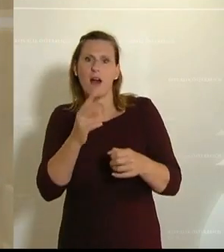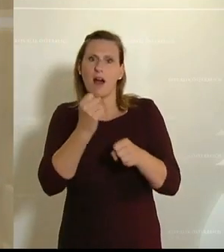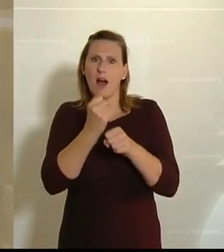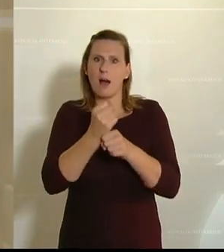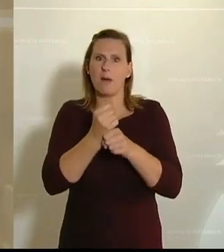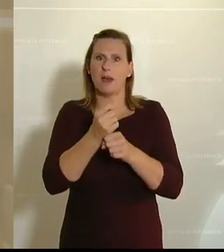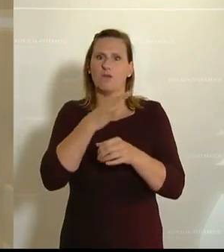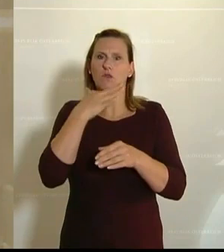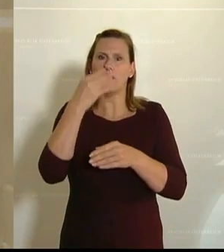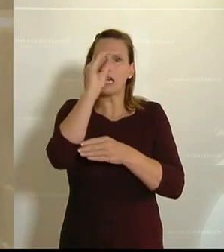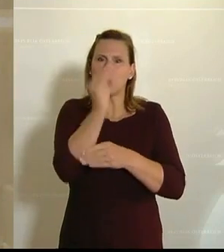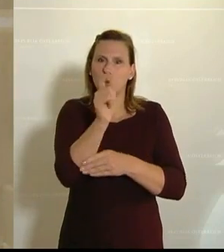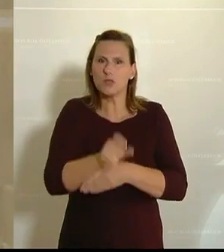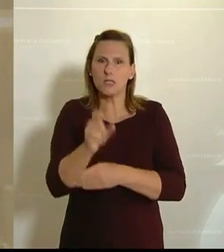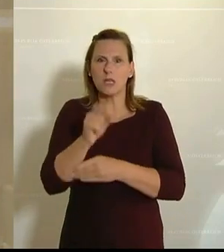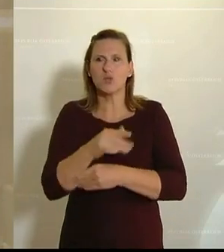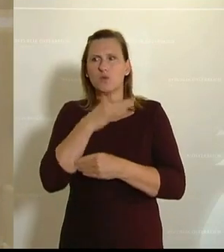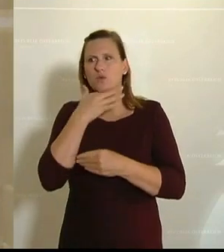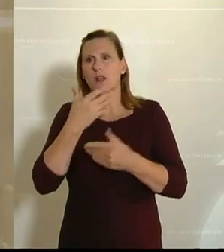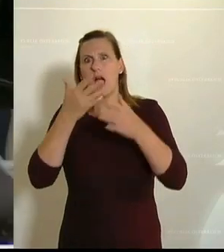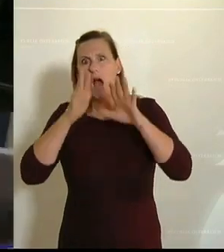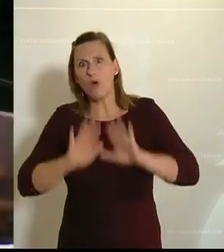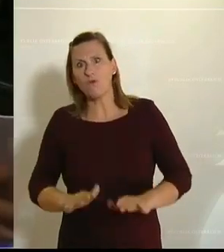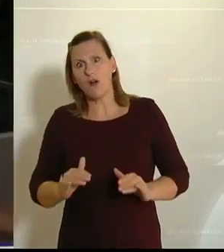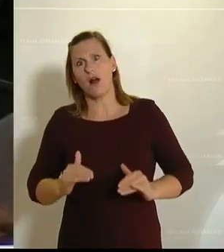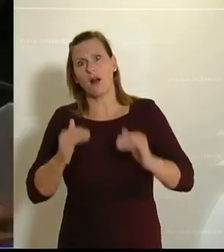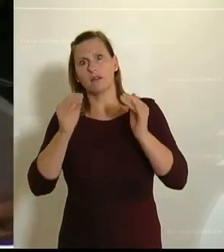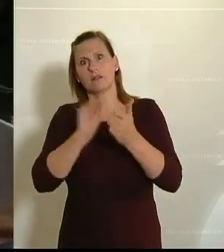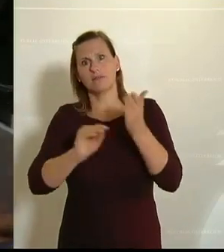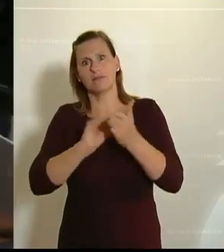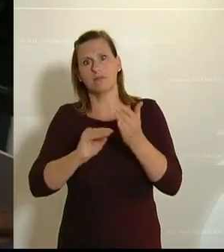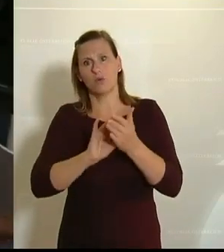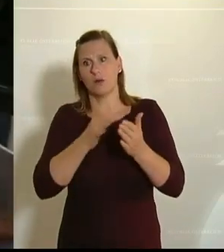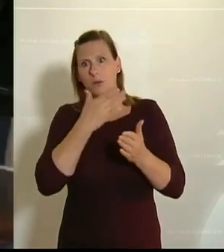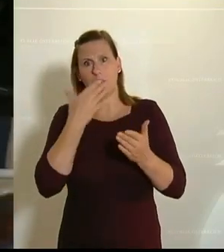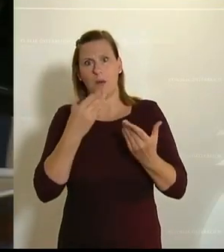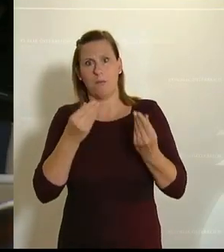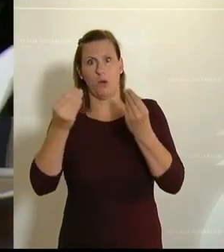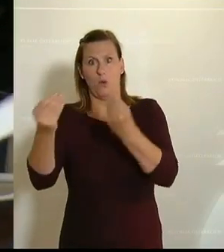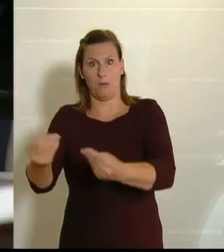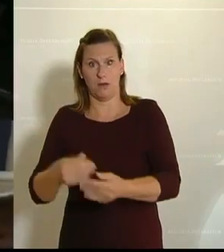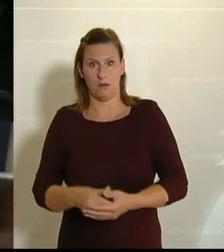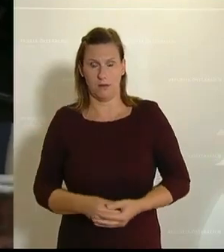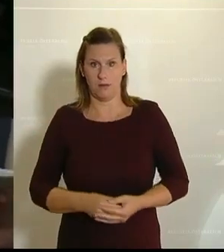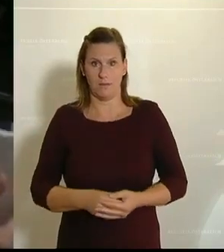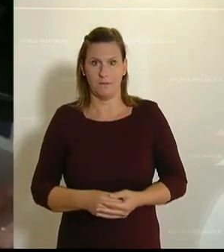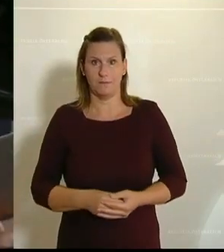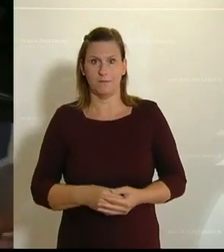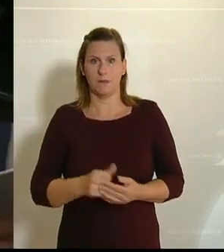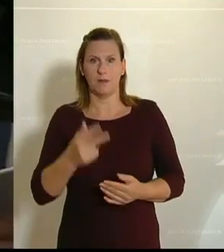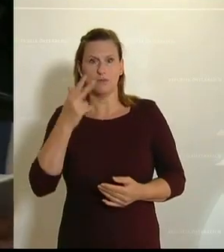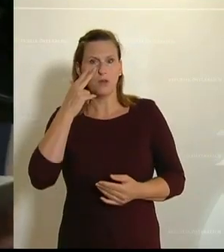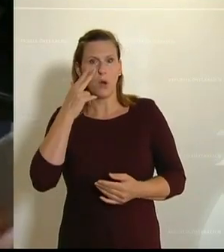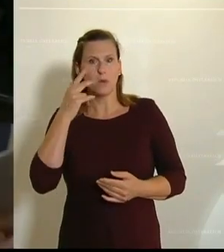Künstlerinnen und Künstler. Sie sind zu bürokratisch oder sie kommen gar nicht an. Ja, wenn man nach